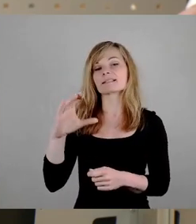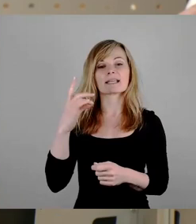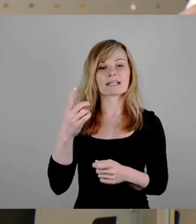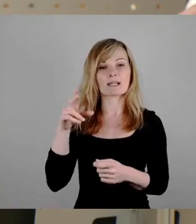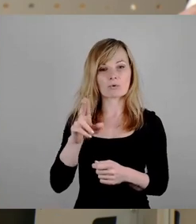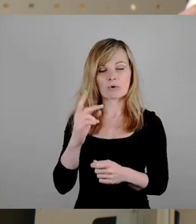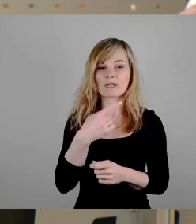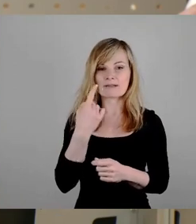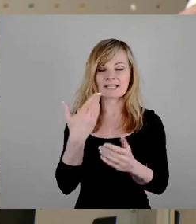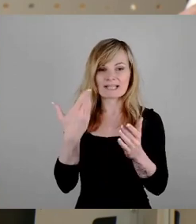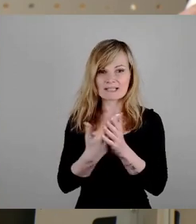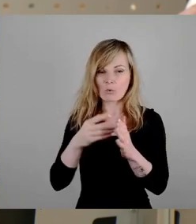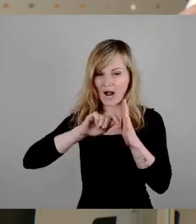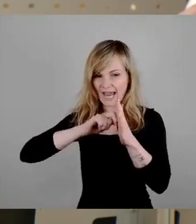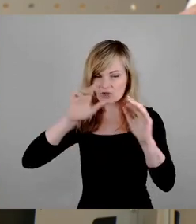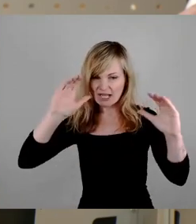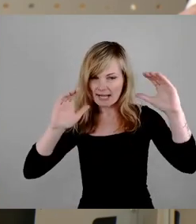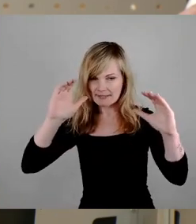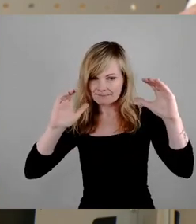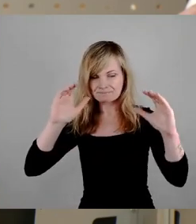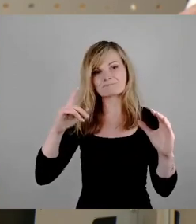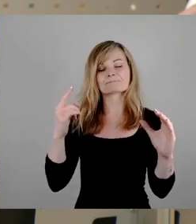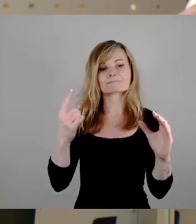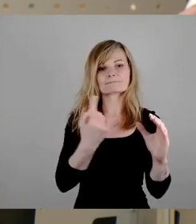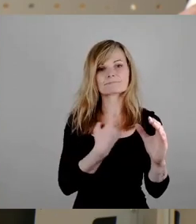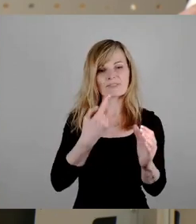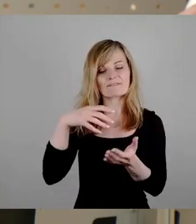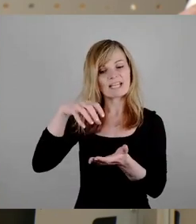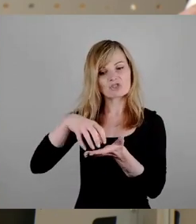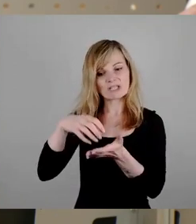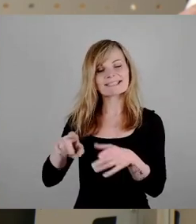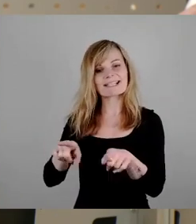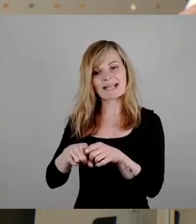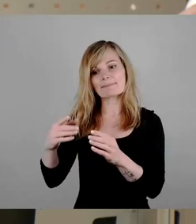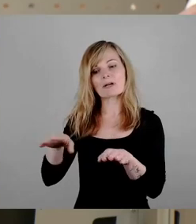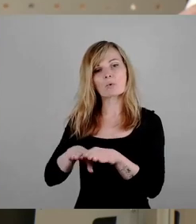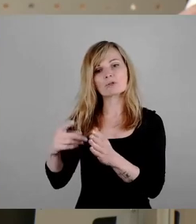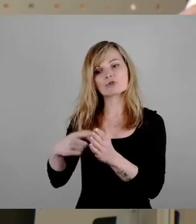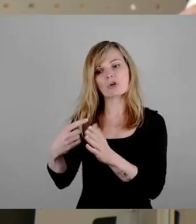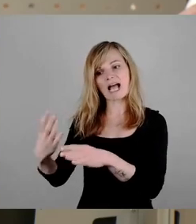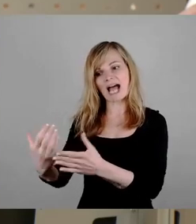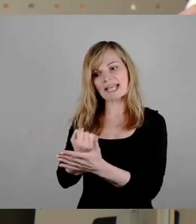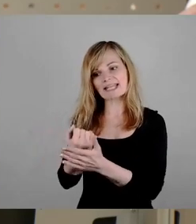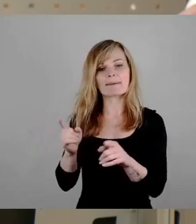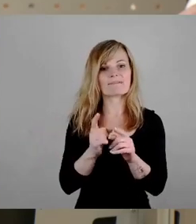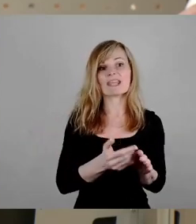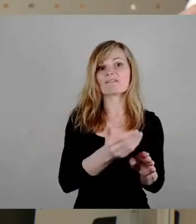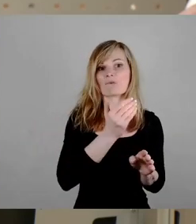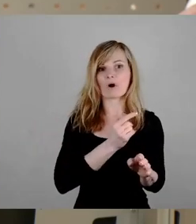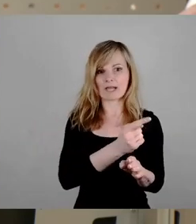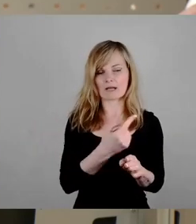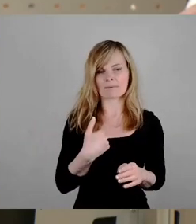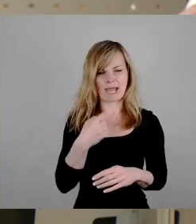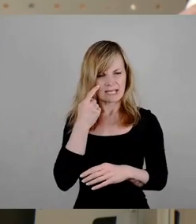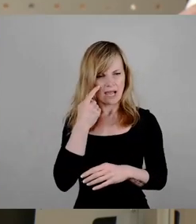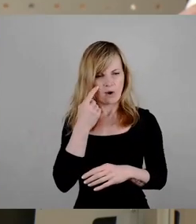Dampfrad genau so einstellen, dass wir als Stadt genauso viel Grundsteuer einnehmen wie vorher. Das ist in meinen Augen